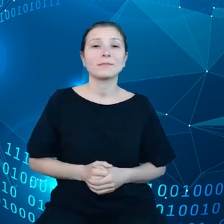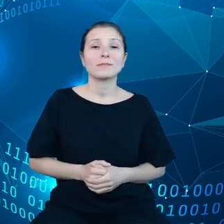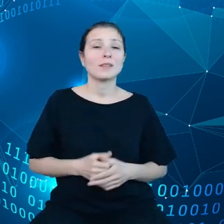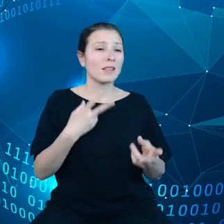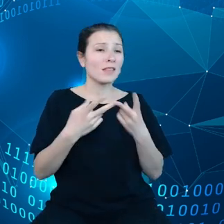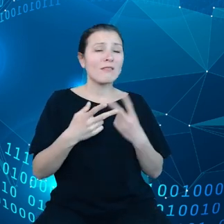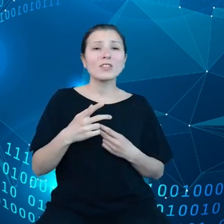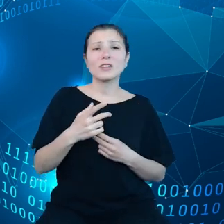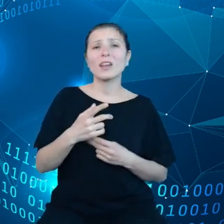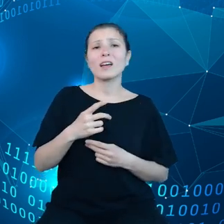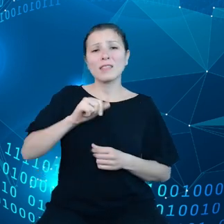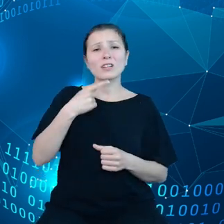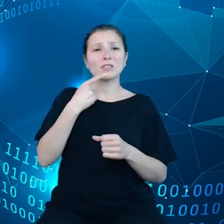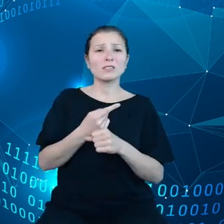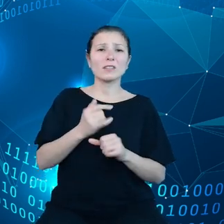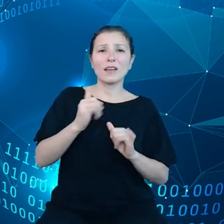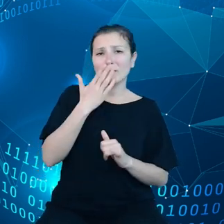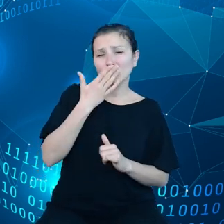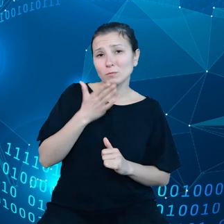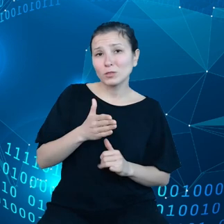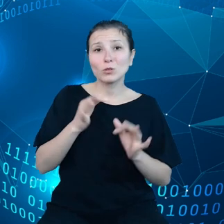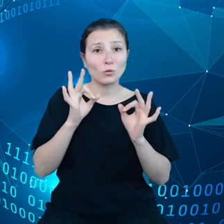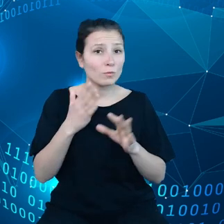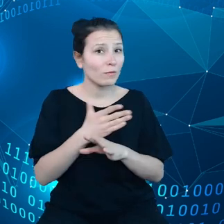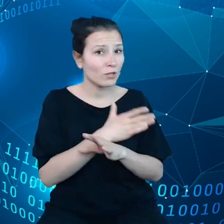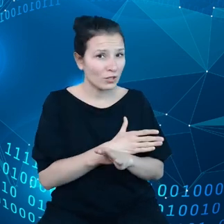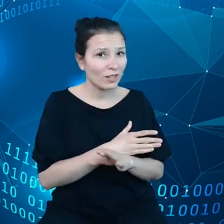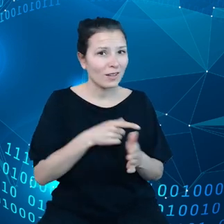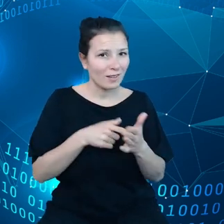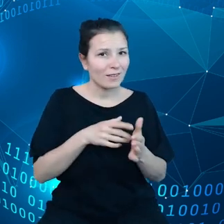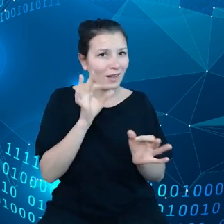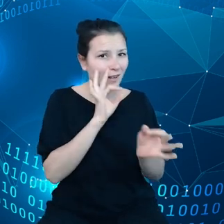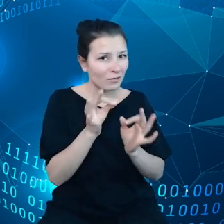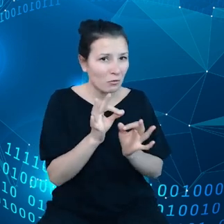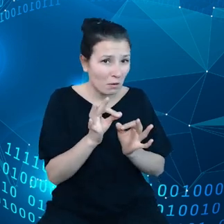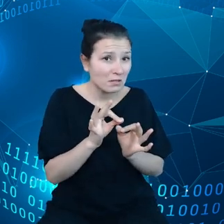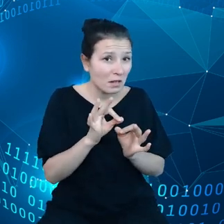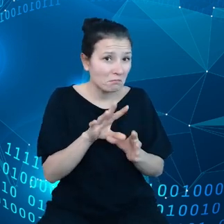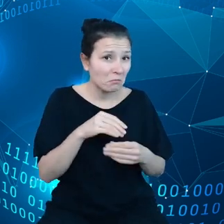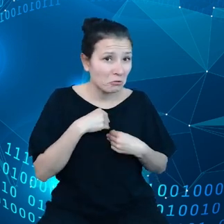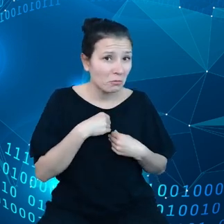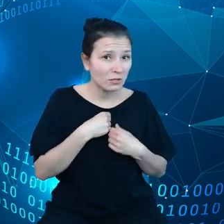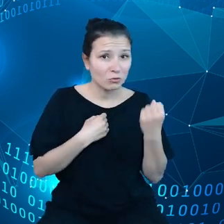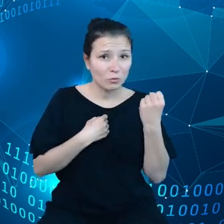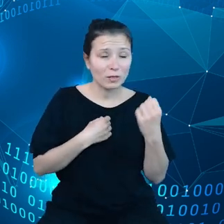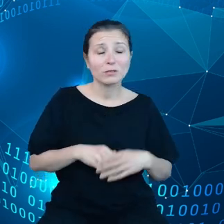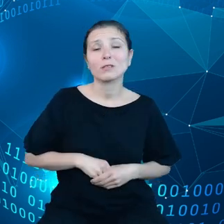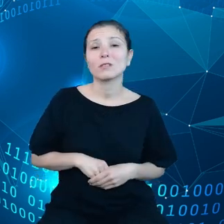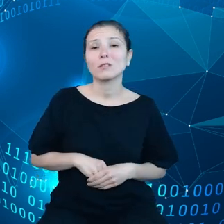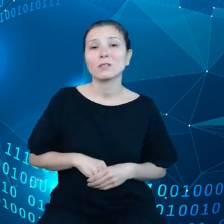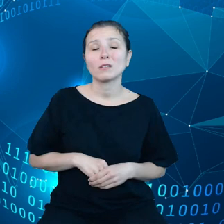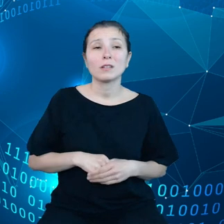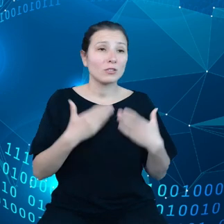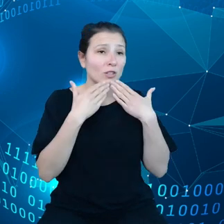podejmiemy, to dobrze, żeby tą informację najzwyczajniej w świecie posiadać i móc ją podjąć